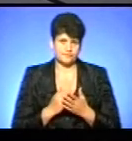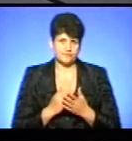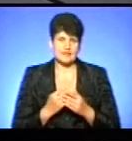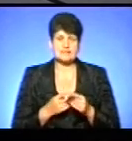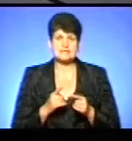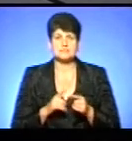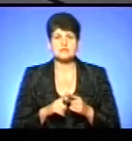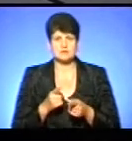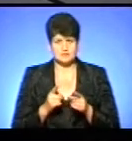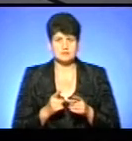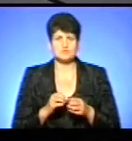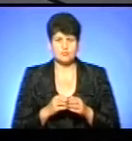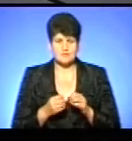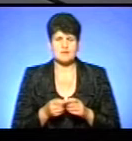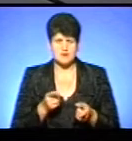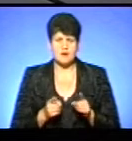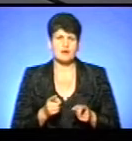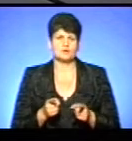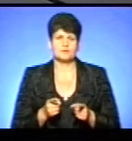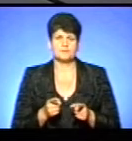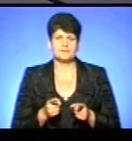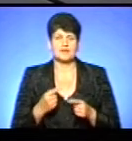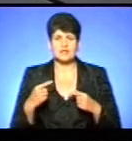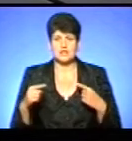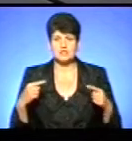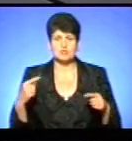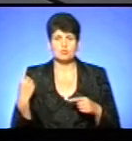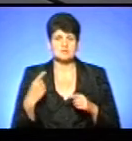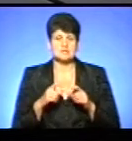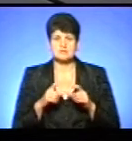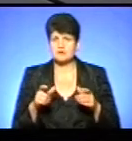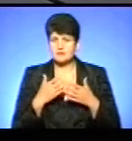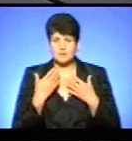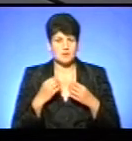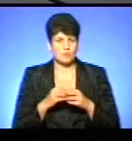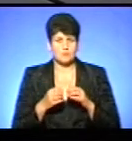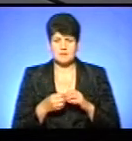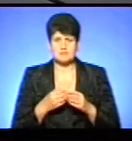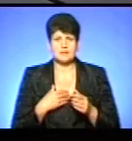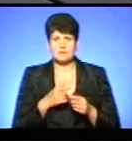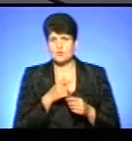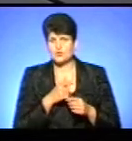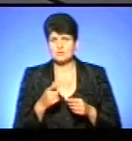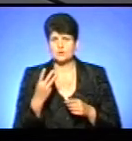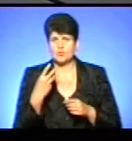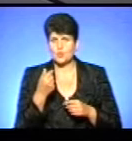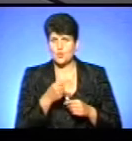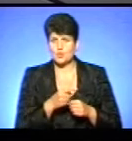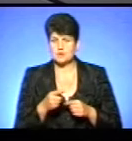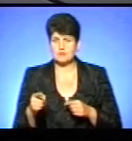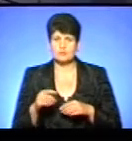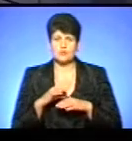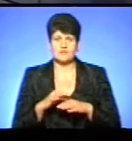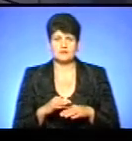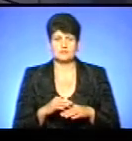Це дійсно, реально є проблема. Інші обласні заклади у нас немає проблем, тому що ми протягом останніх трьох років провели